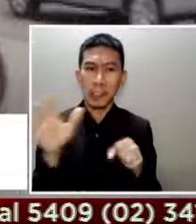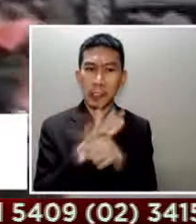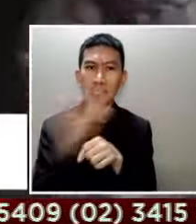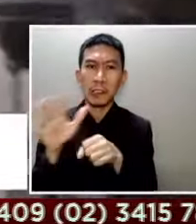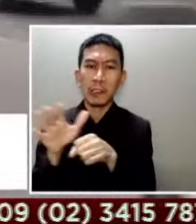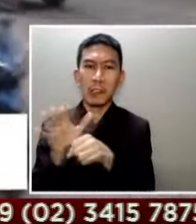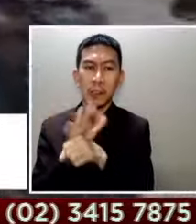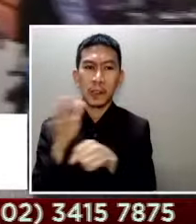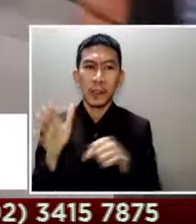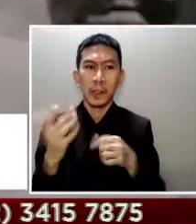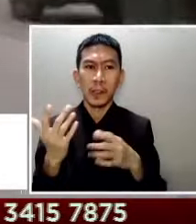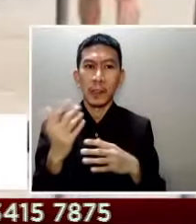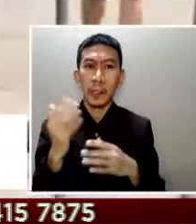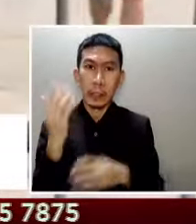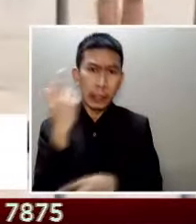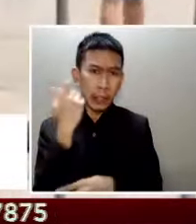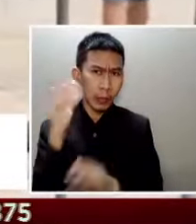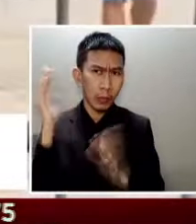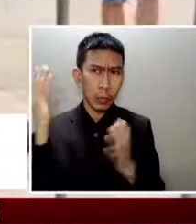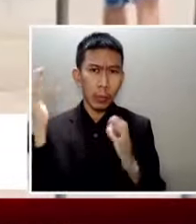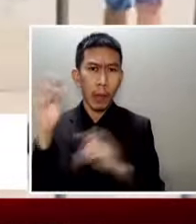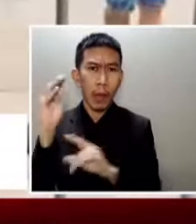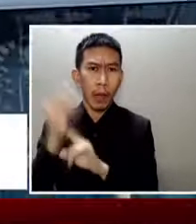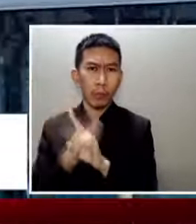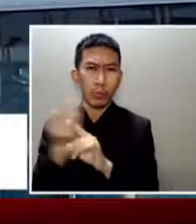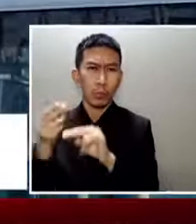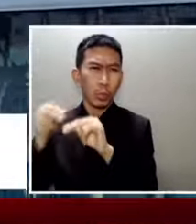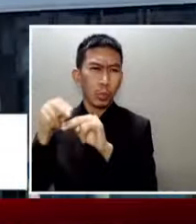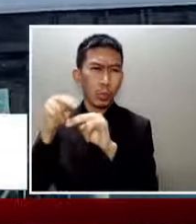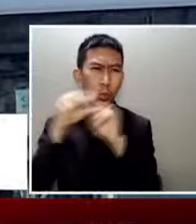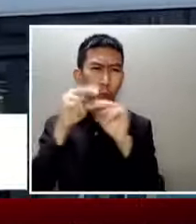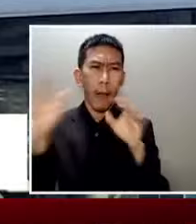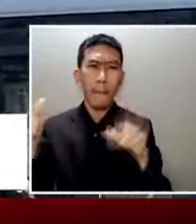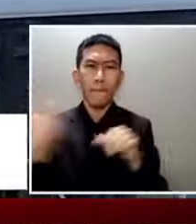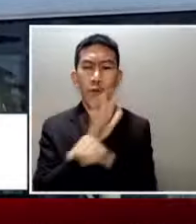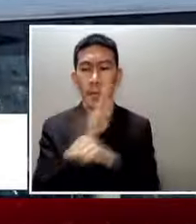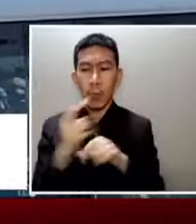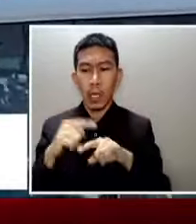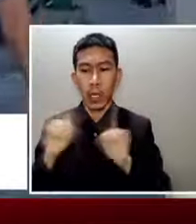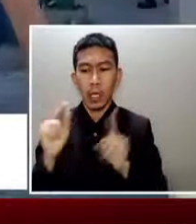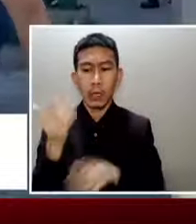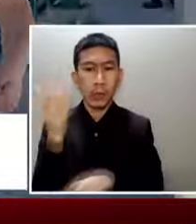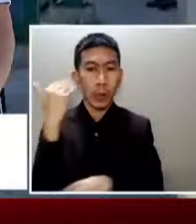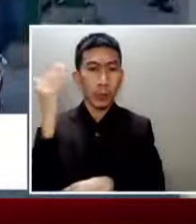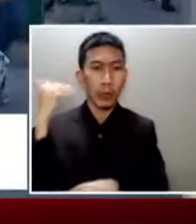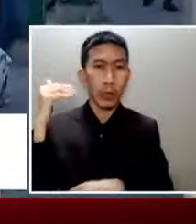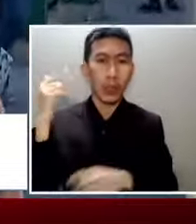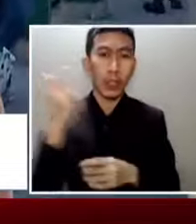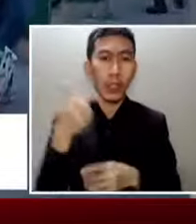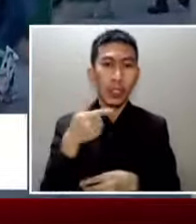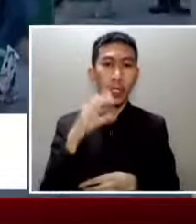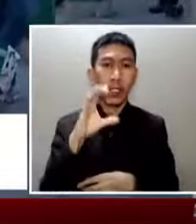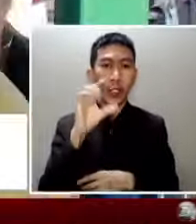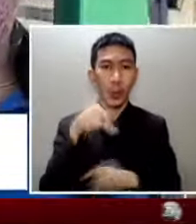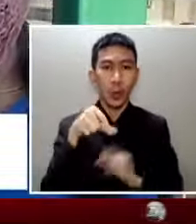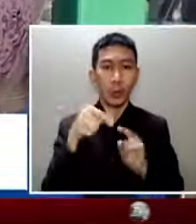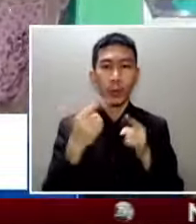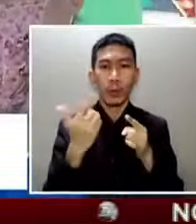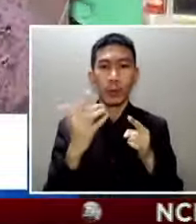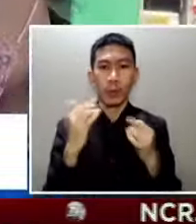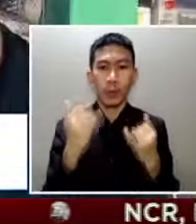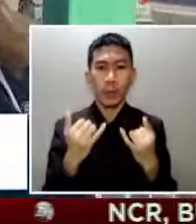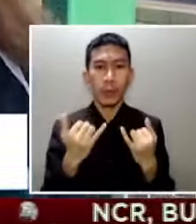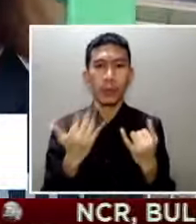Pero hindi tulad ng GCQ noong mga nakaraang buwan, mas kaunti ang kapasidad na bubuksan at may ikpit pa rin ang protocols na